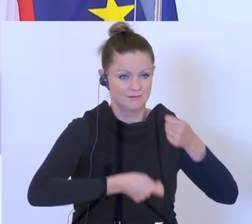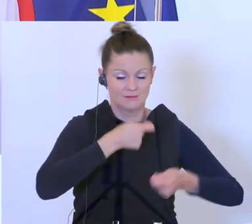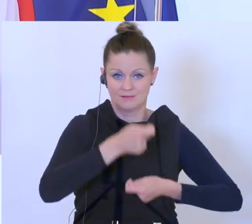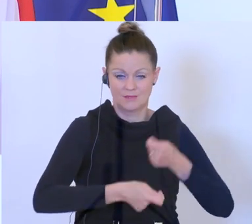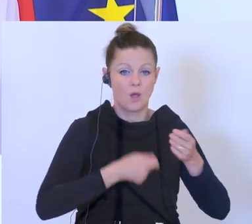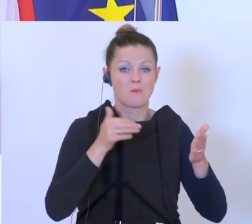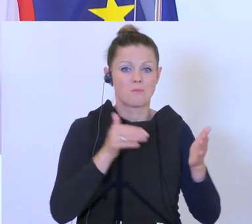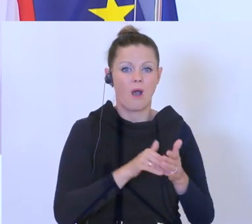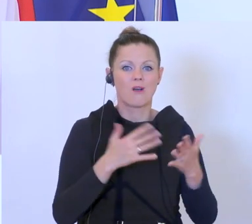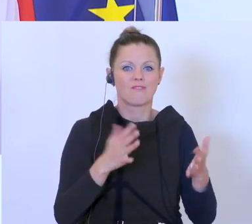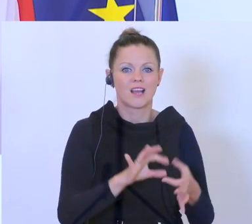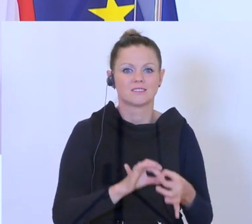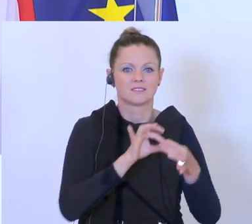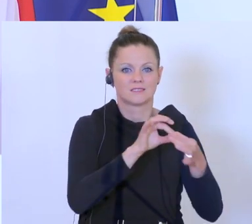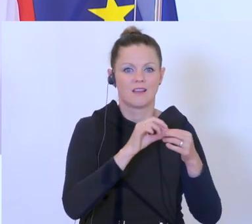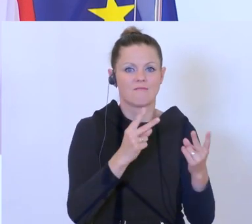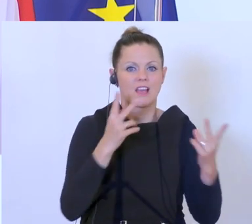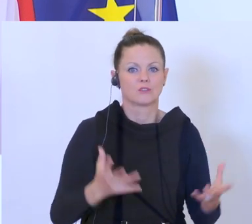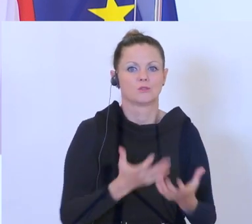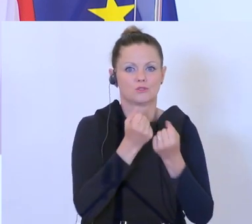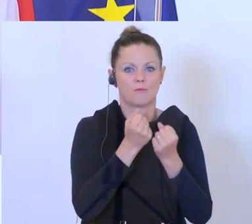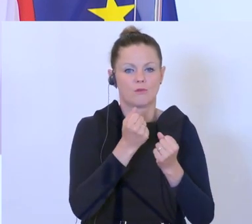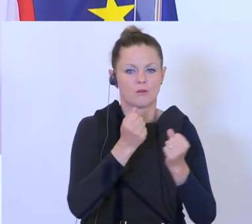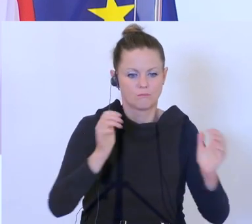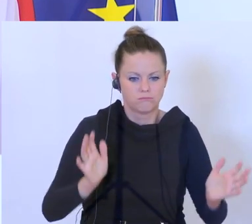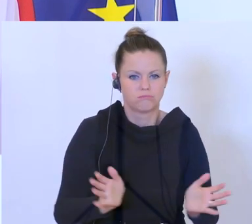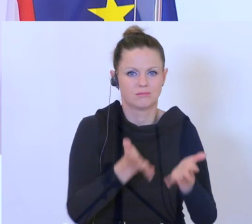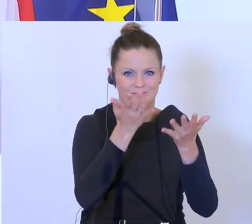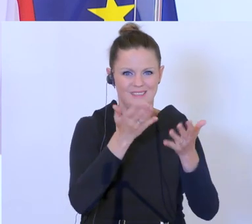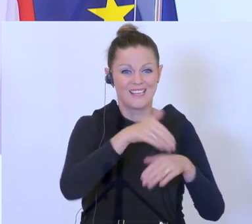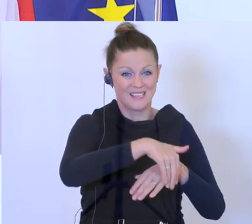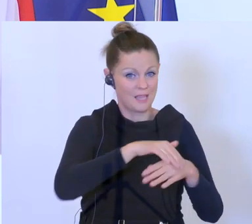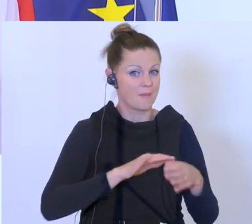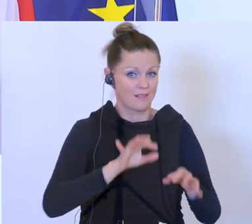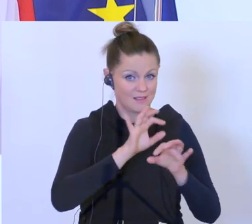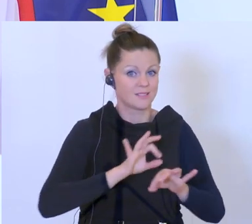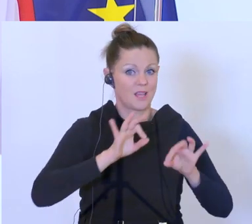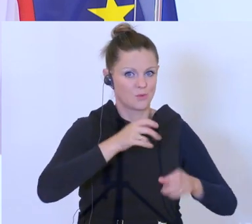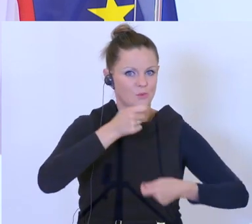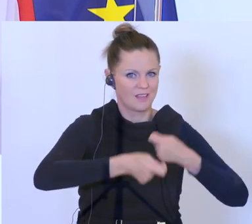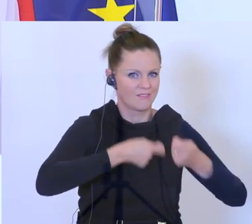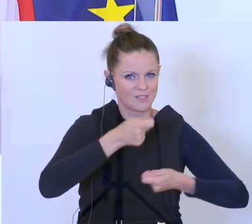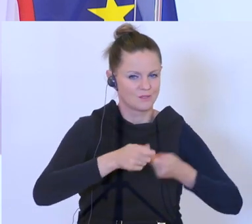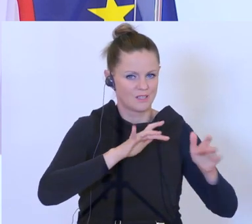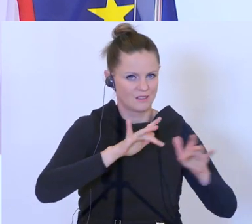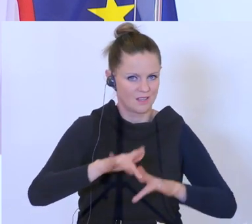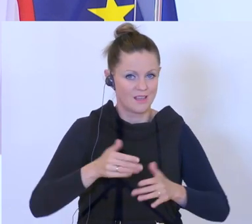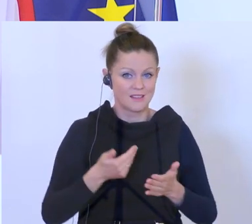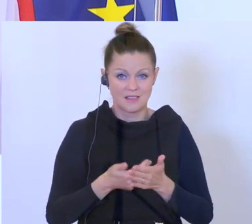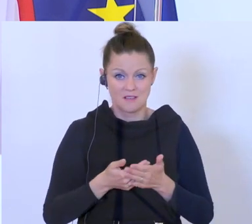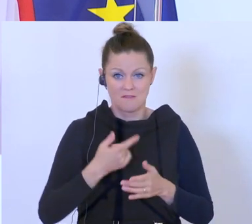beitragen. Und da sind die Gemeinden wesentliche Investoren. Und wir dürfen nicht zulassen, dass durch die